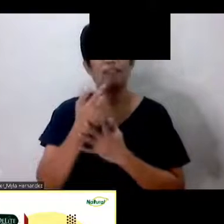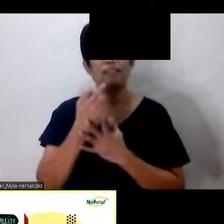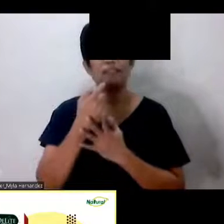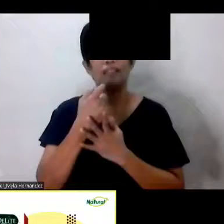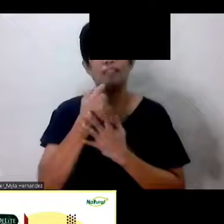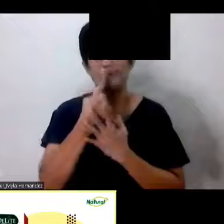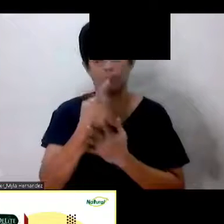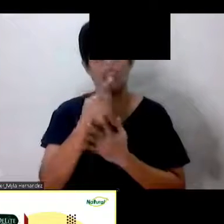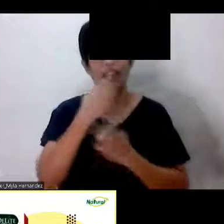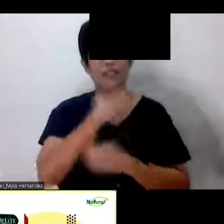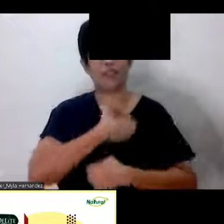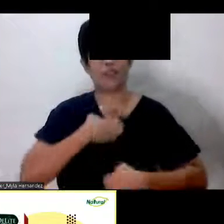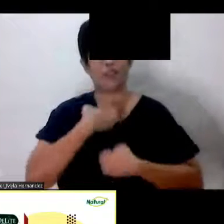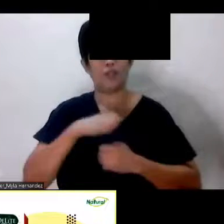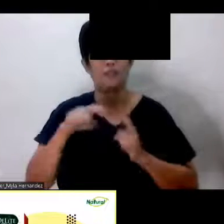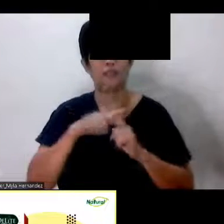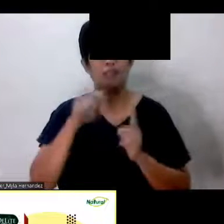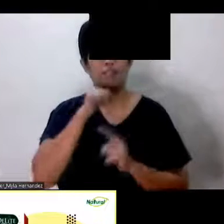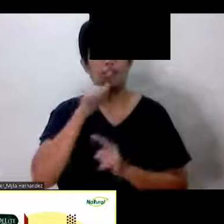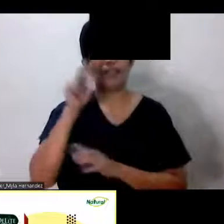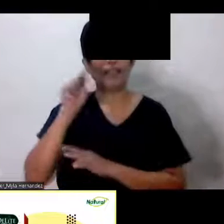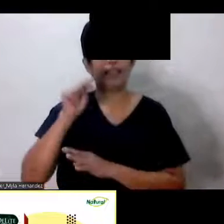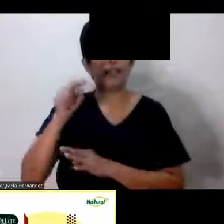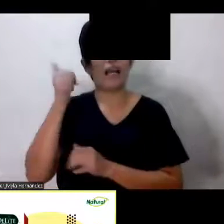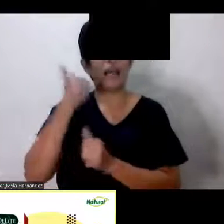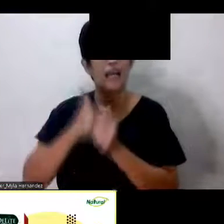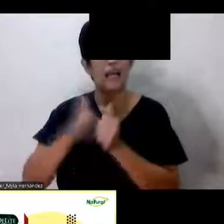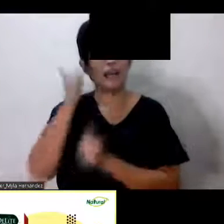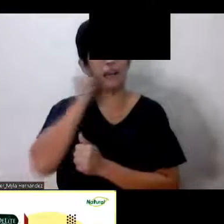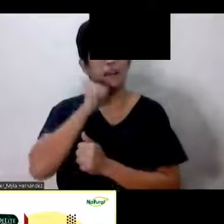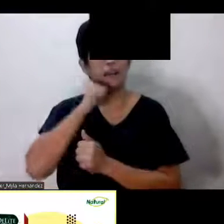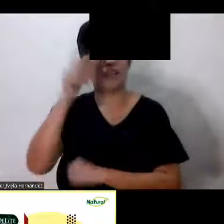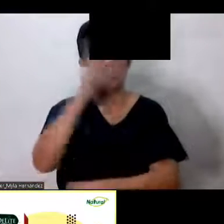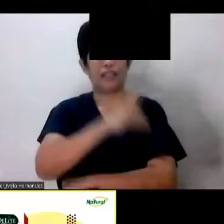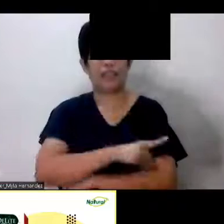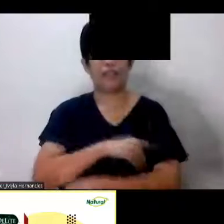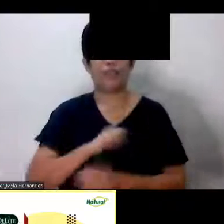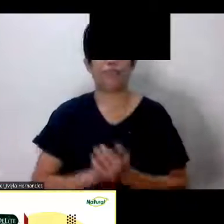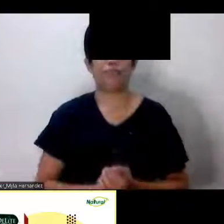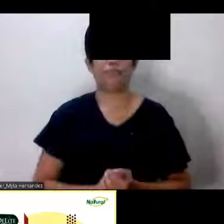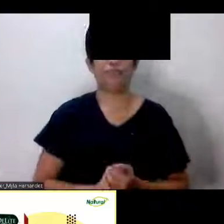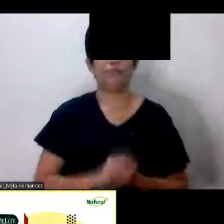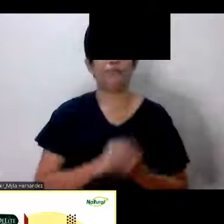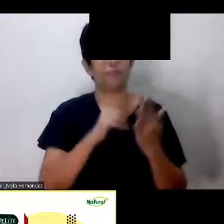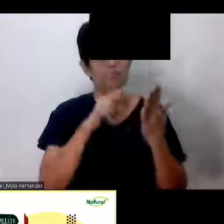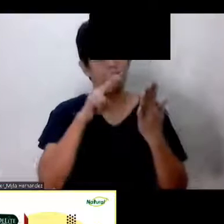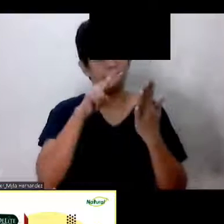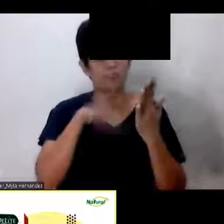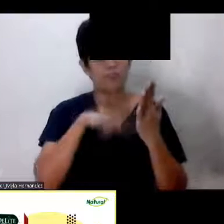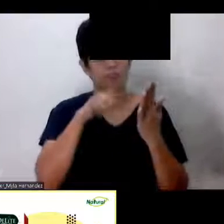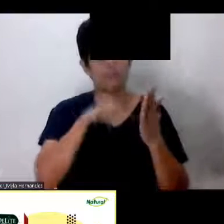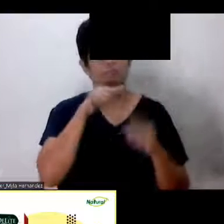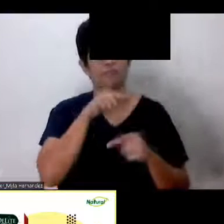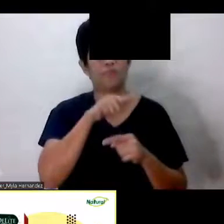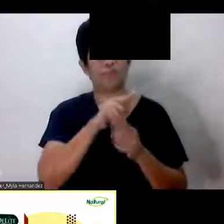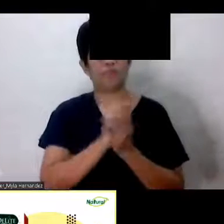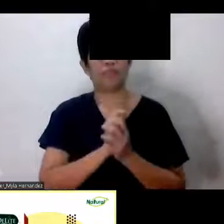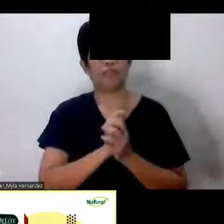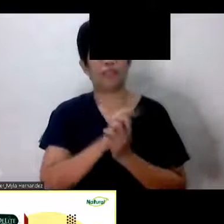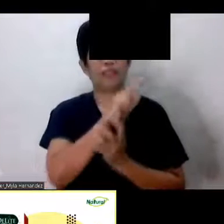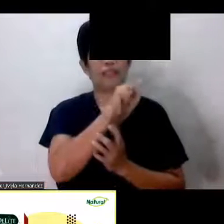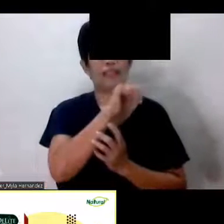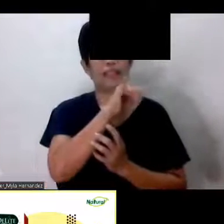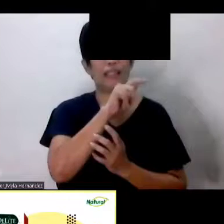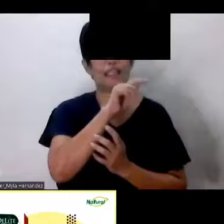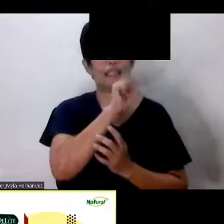Enjoy ka Pero hindi naman kailangan araw-arawin Yeah Gusto ka lang basahin itong text ni Nitz from